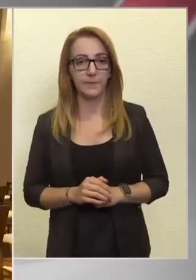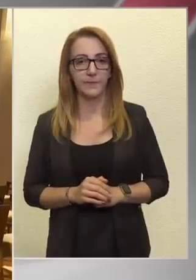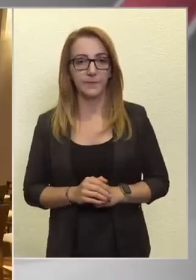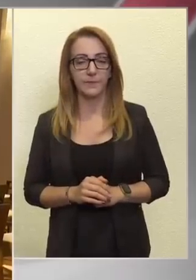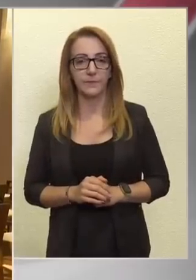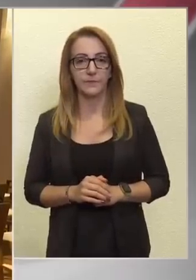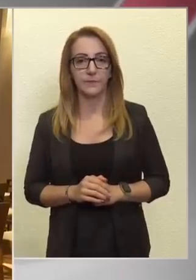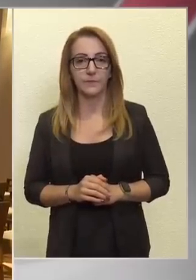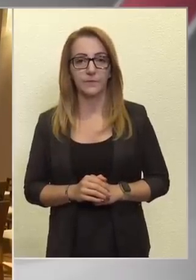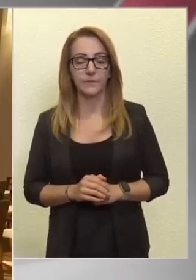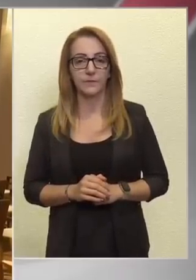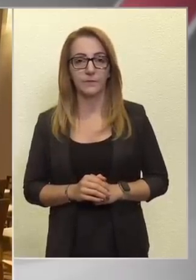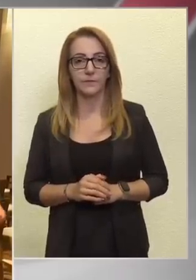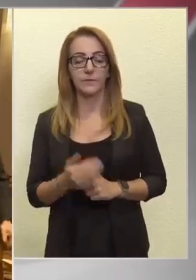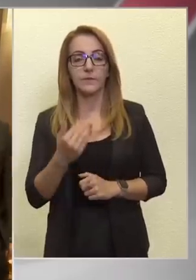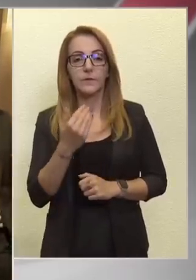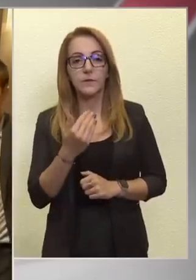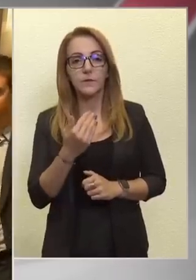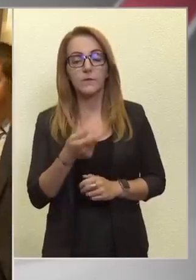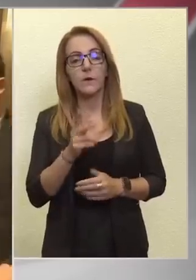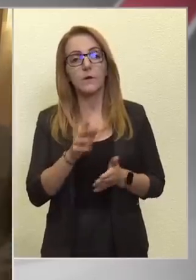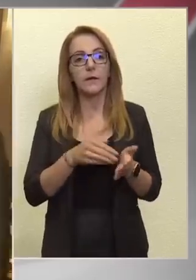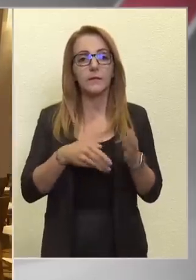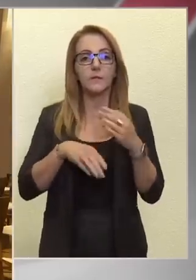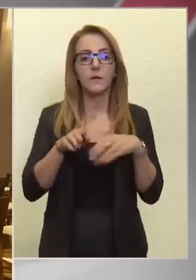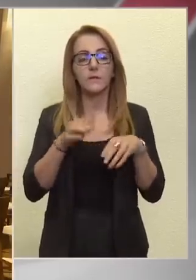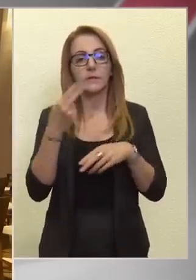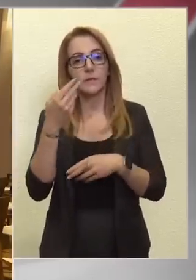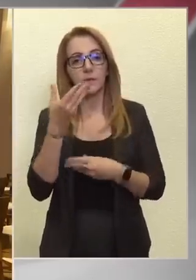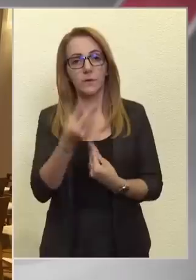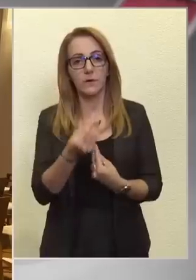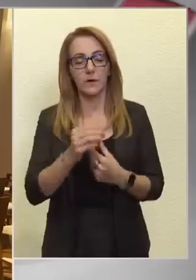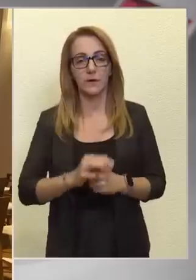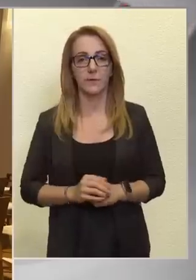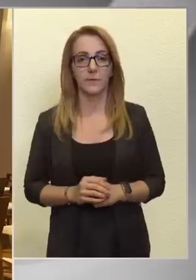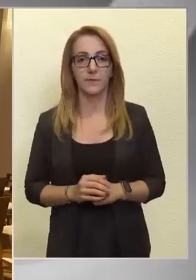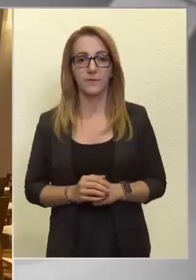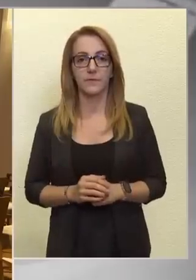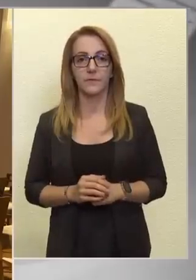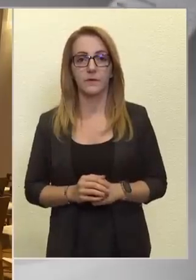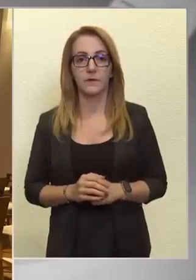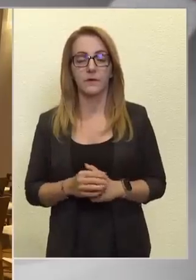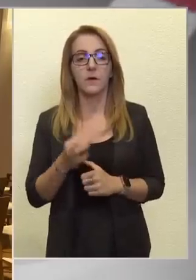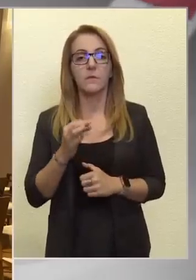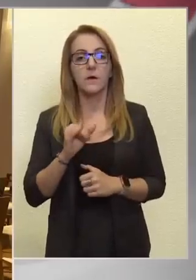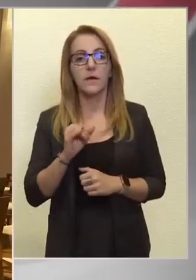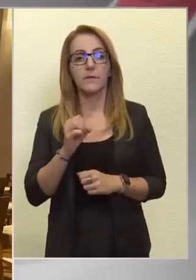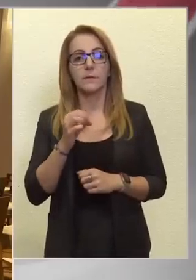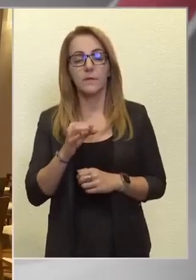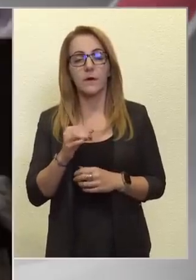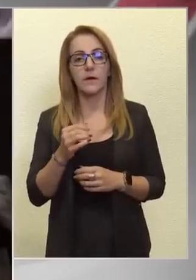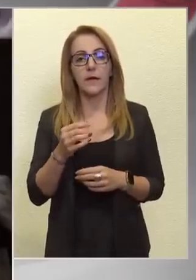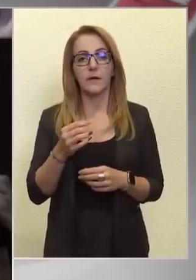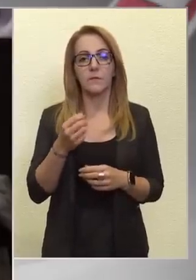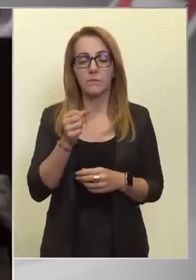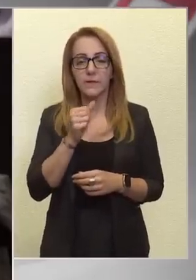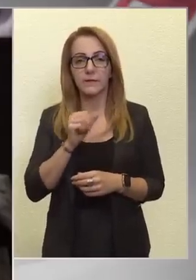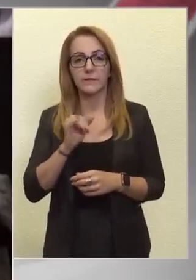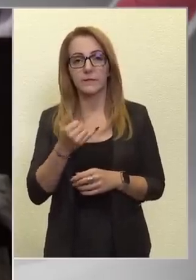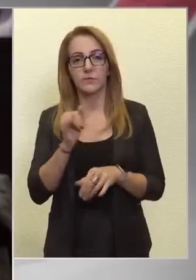Köszönöm. Akkor kezdjük nagyminiszterúrral. Brauer Péter, Brauer Press és Heti TV.